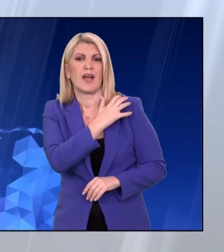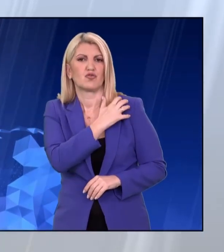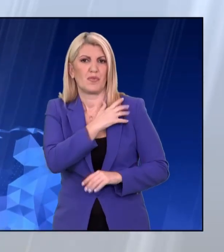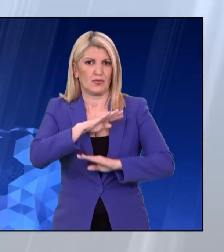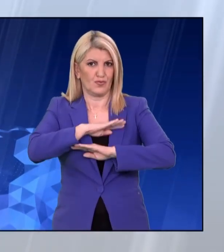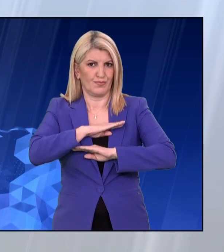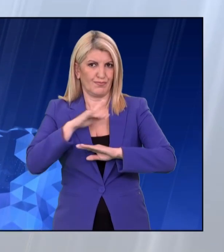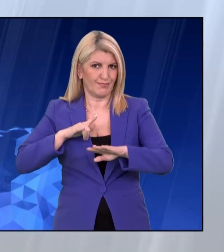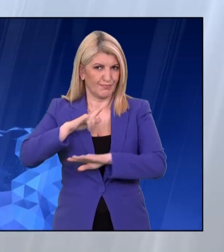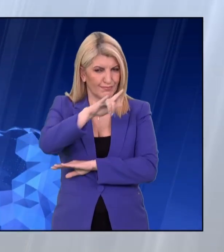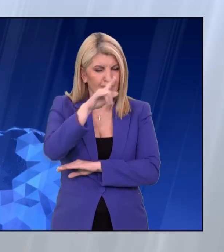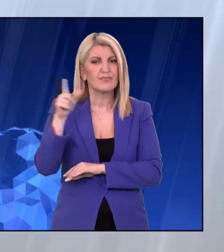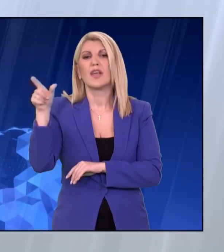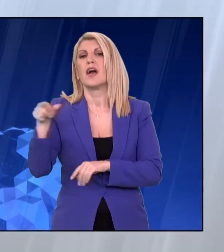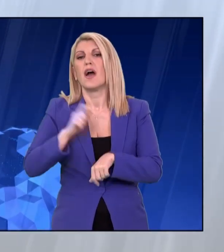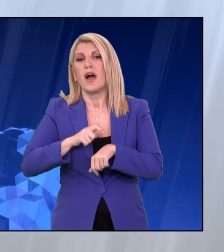ανοίξει το αλεξίπτωτό του.